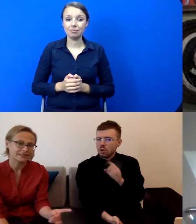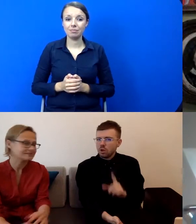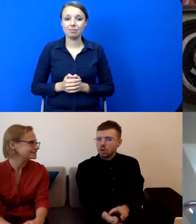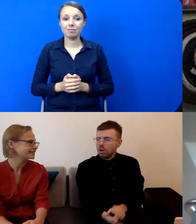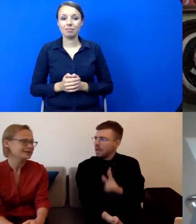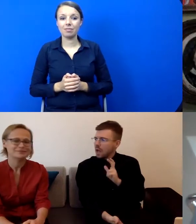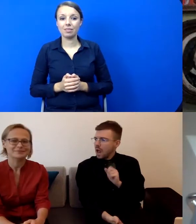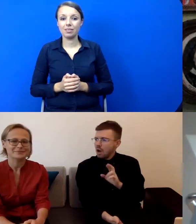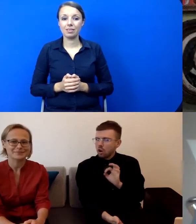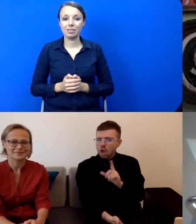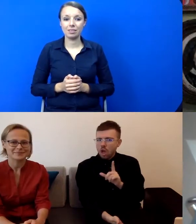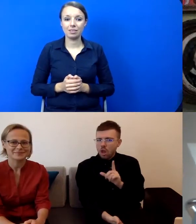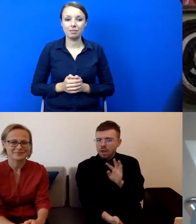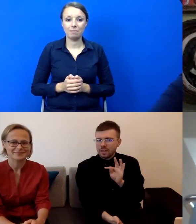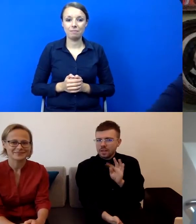Daniel.